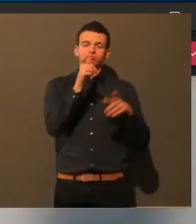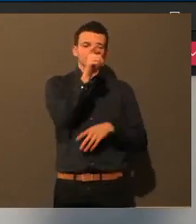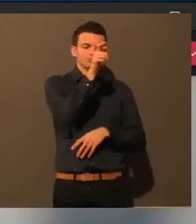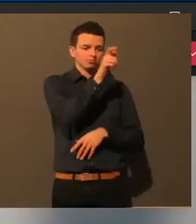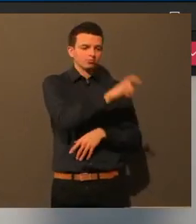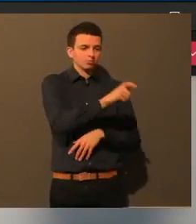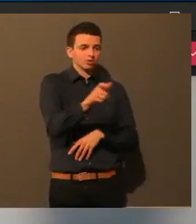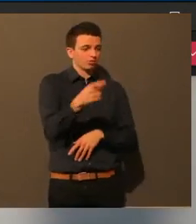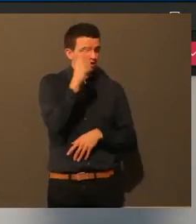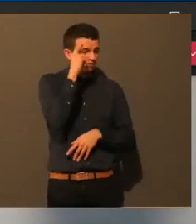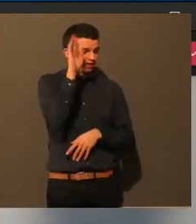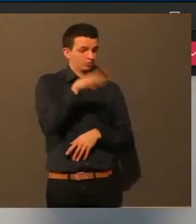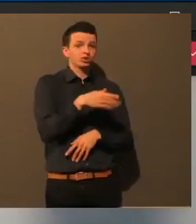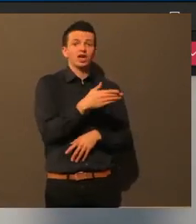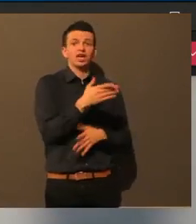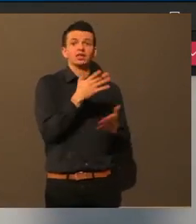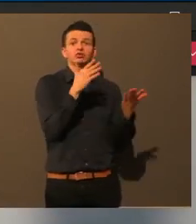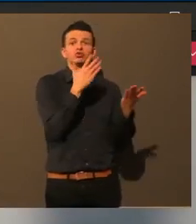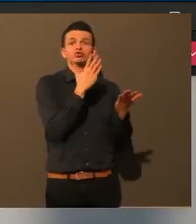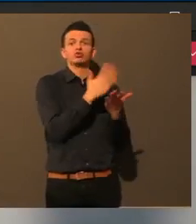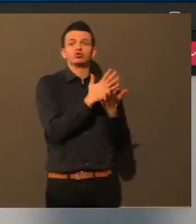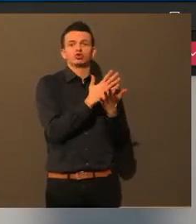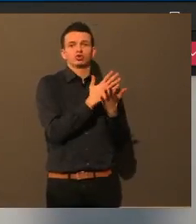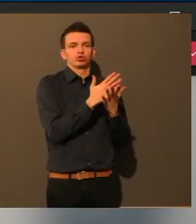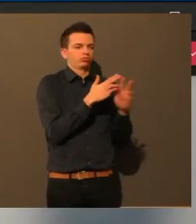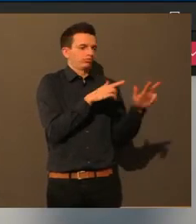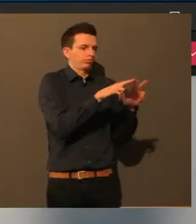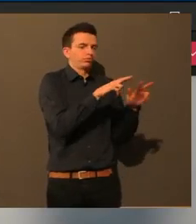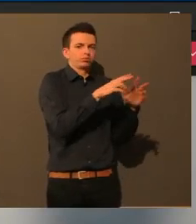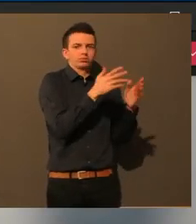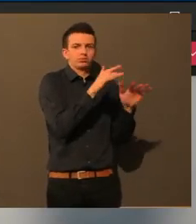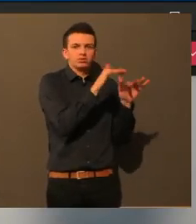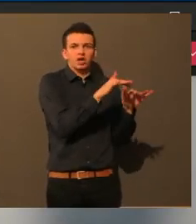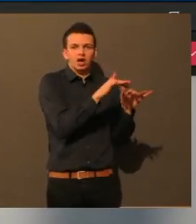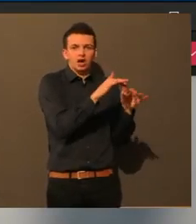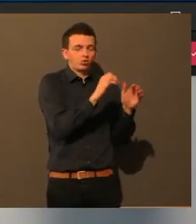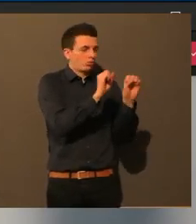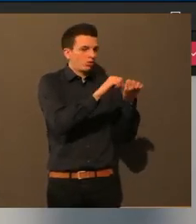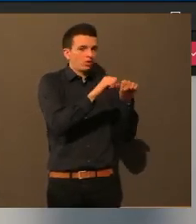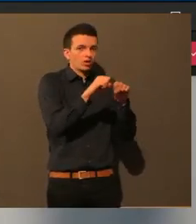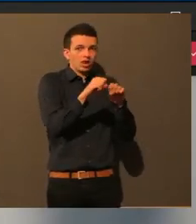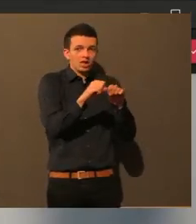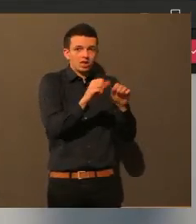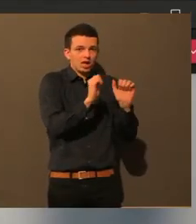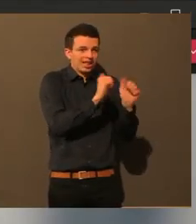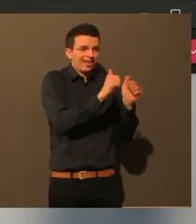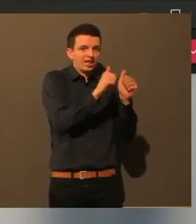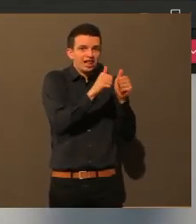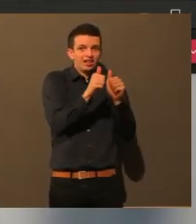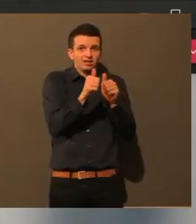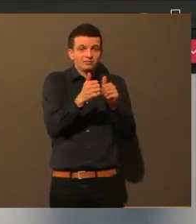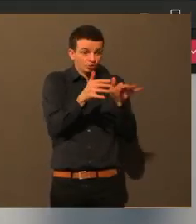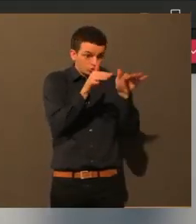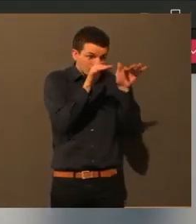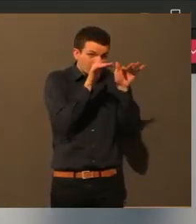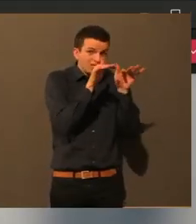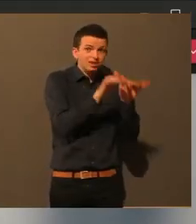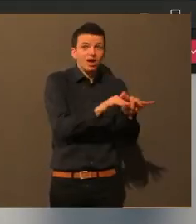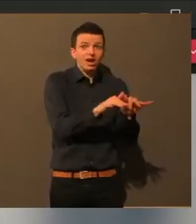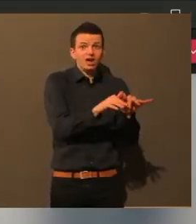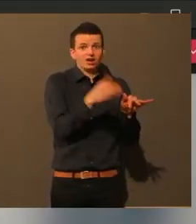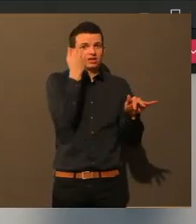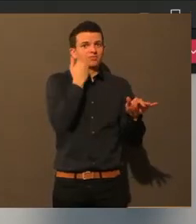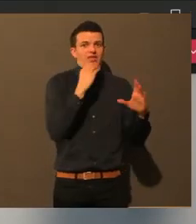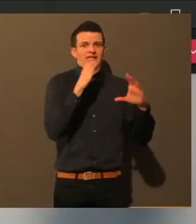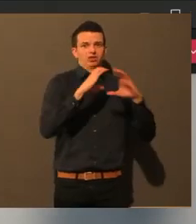bitte gerne an uns, an die Stadtverwaltung, entweder jetzt gleich in den Chat schreiben oder